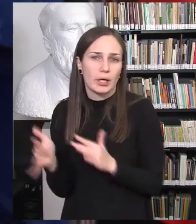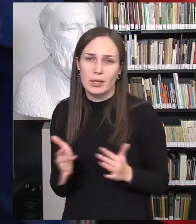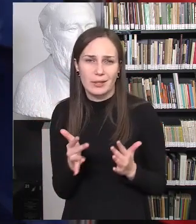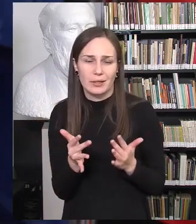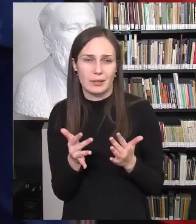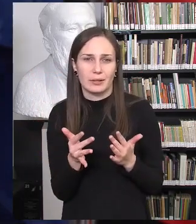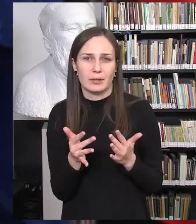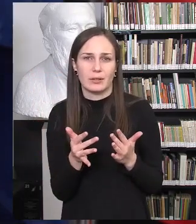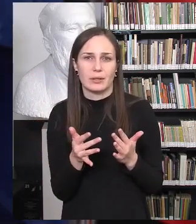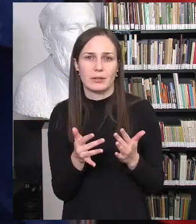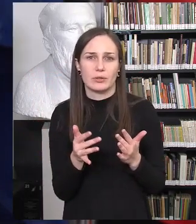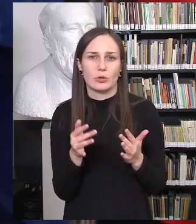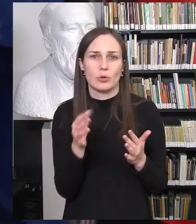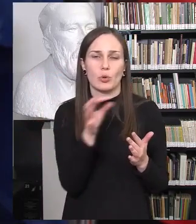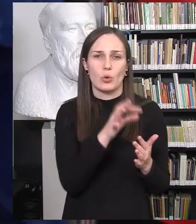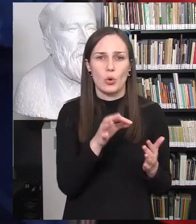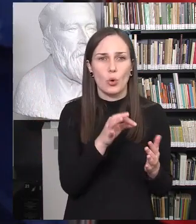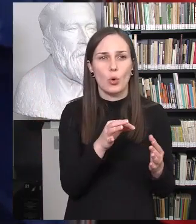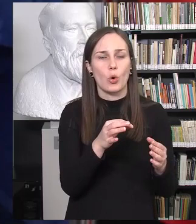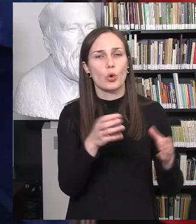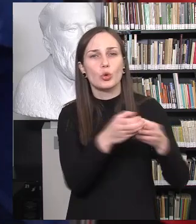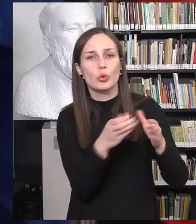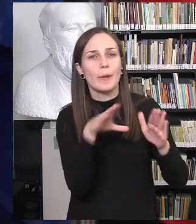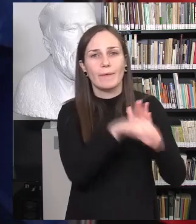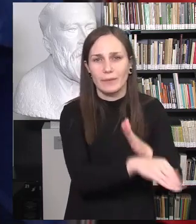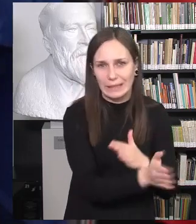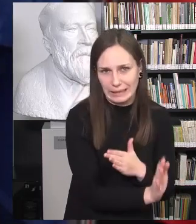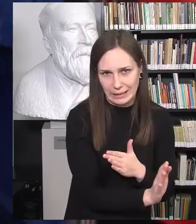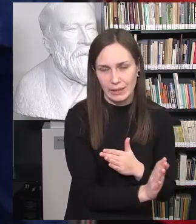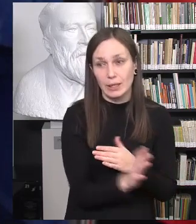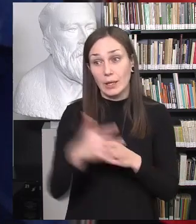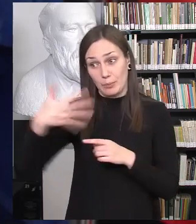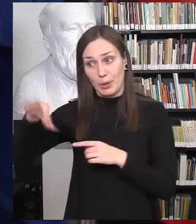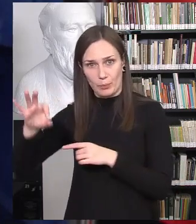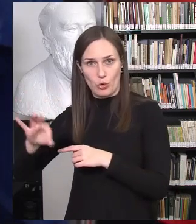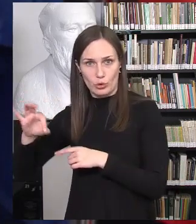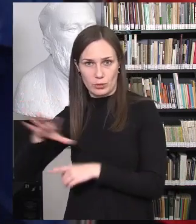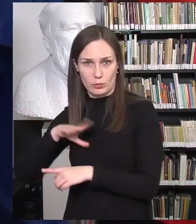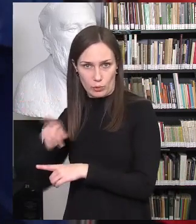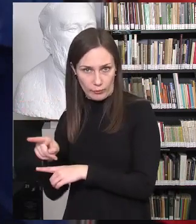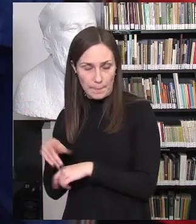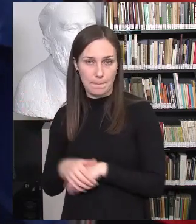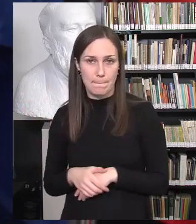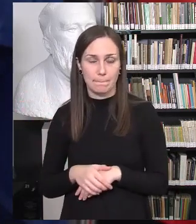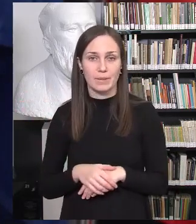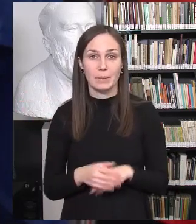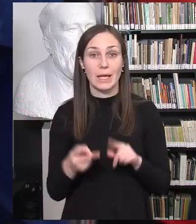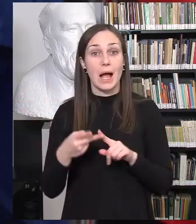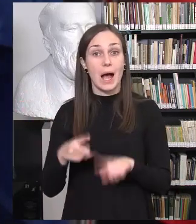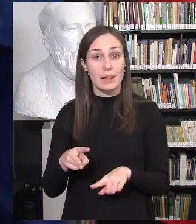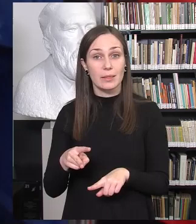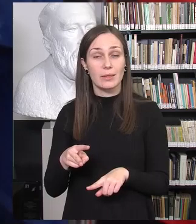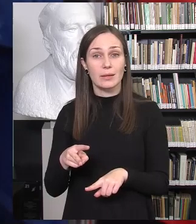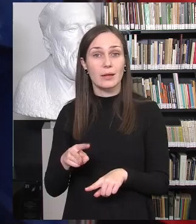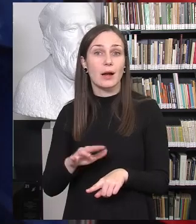priskirimo arba priklausimų kažkokiai pažeidžiamai grupiai. Tai čia buvo virš 50 procentų tokių, bet antroji vietoj jau